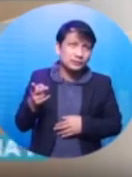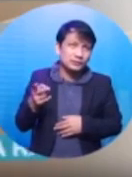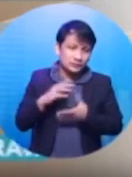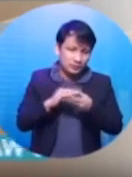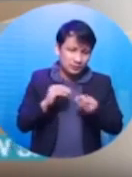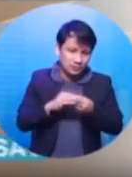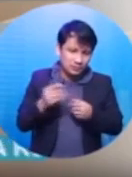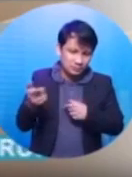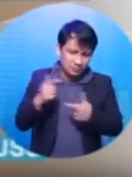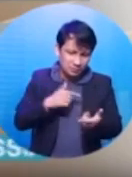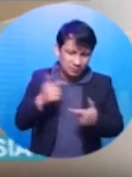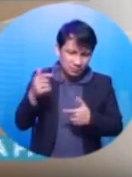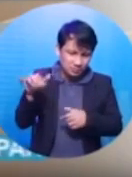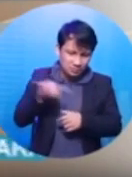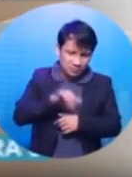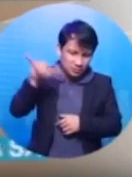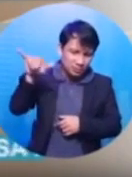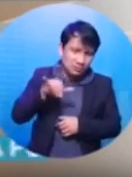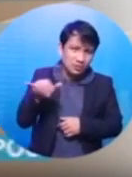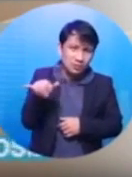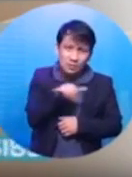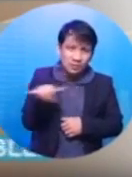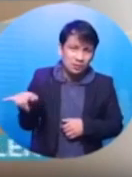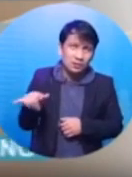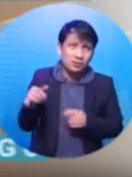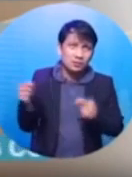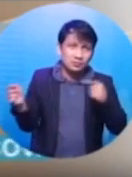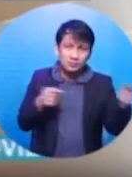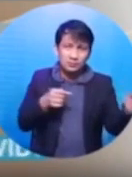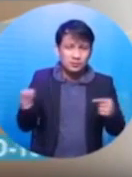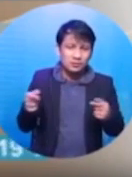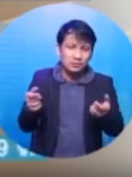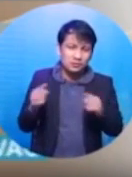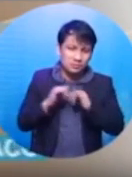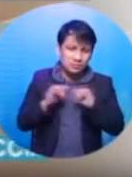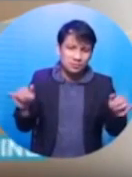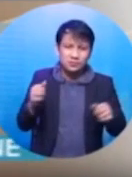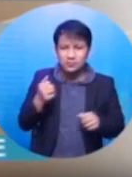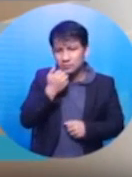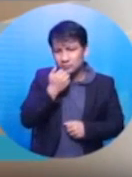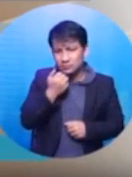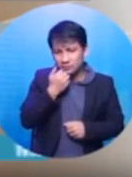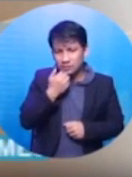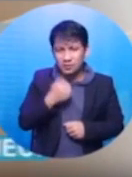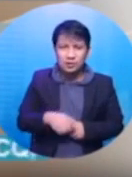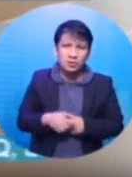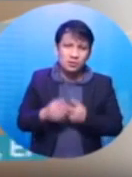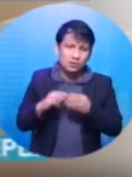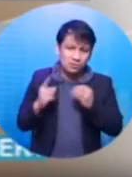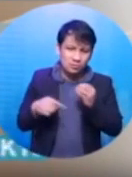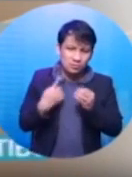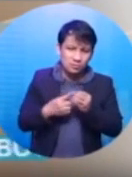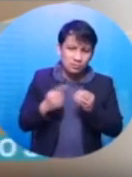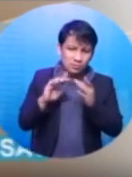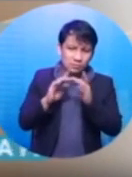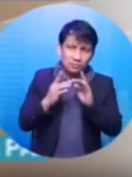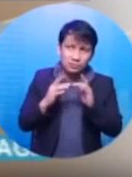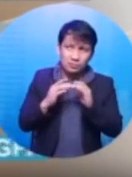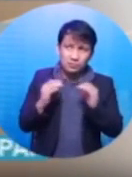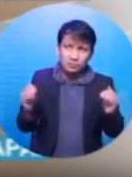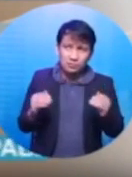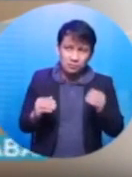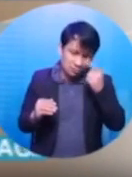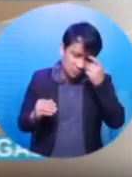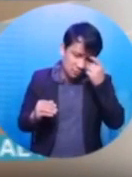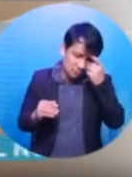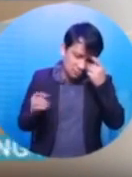sa kwento niyong parehong dalawa, kayo po'y parehong may kasalanan. Sir, kumbaga sa manitisan, it's a tie. niya po ako ng bote.